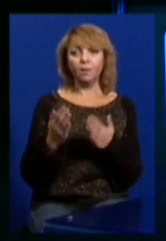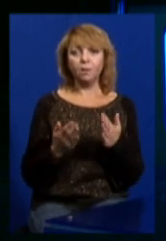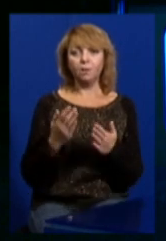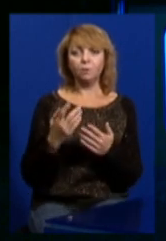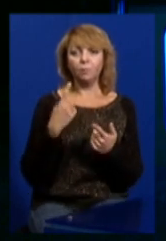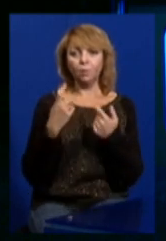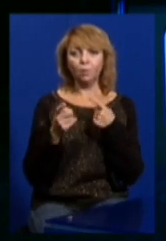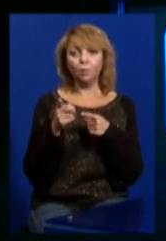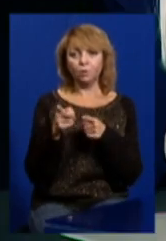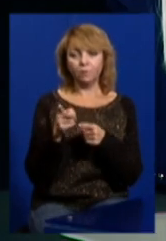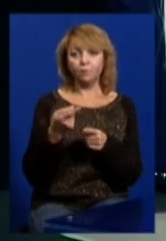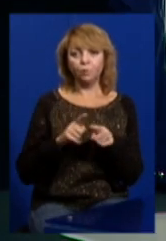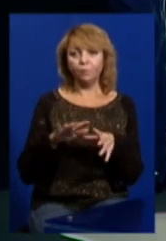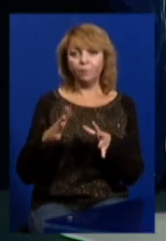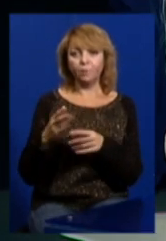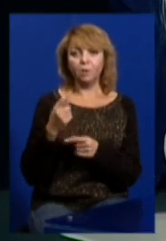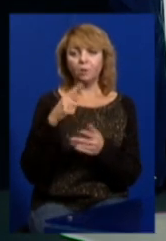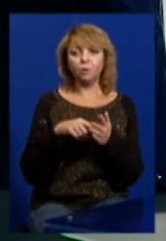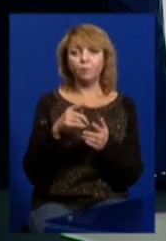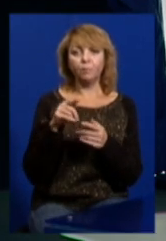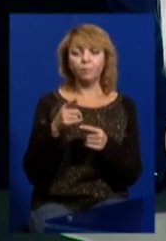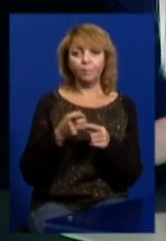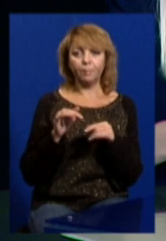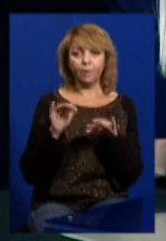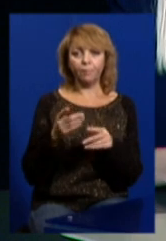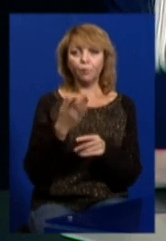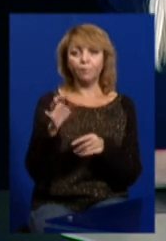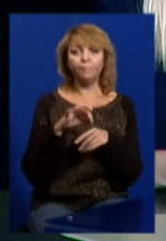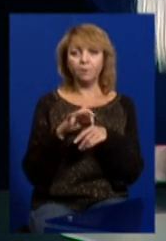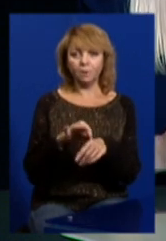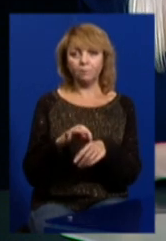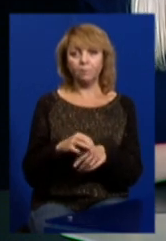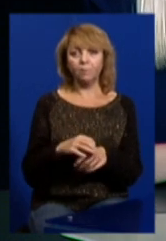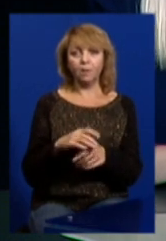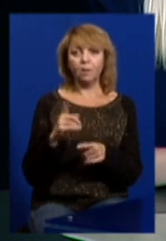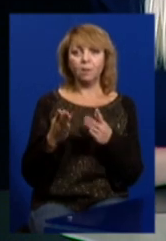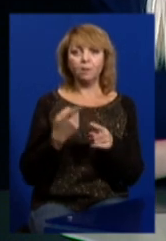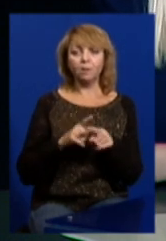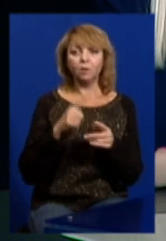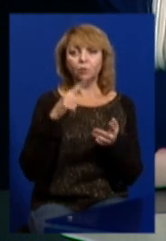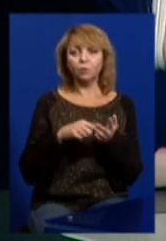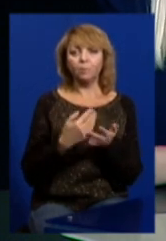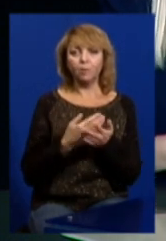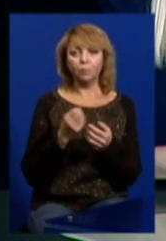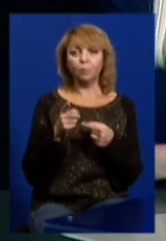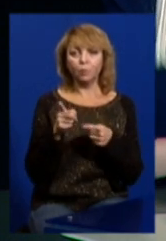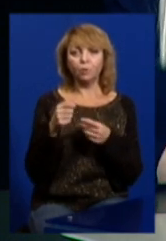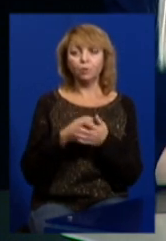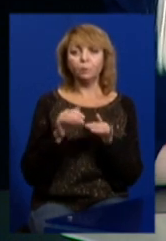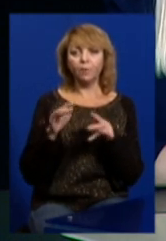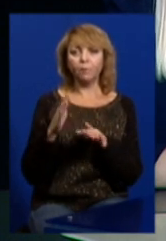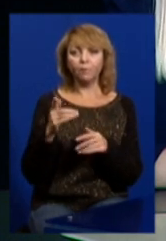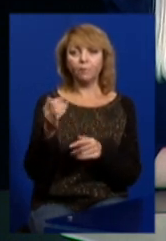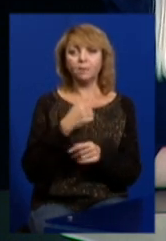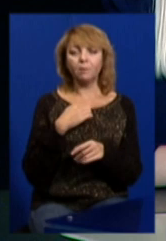в цьому випадку не стосуються справи, яку ви ввели, коли прийшли до вас, а якщо це стосуються якісь погрози щодо справ, які